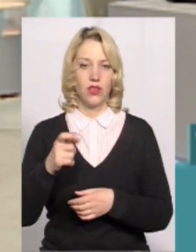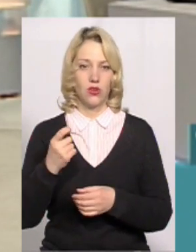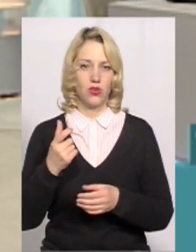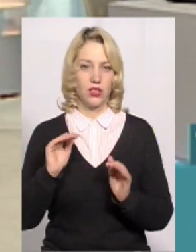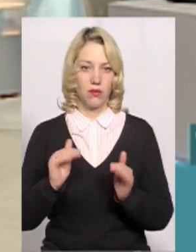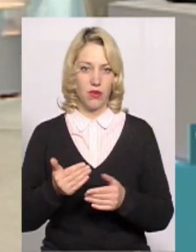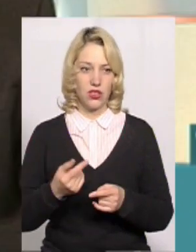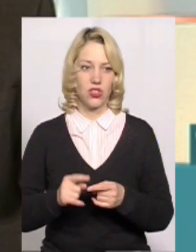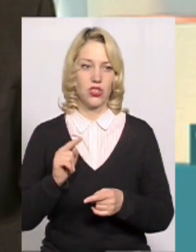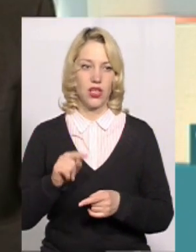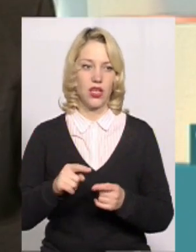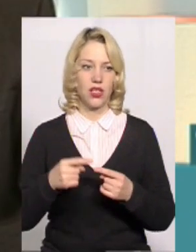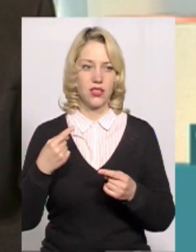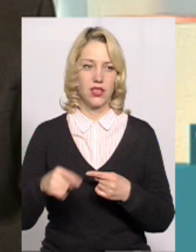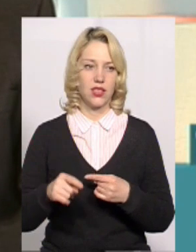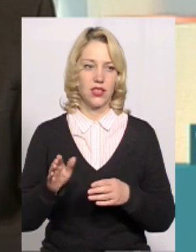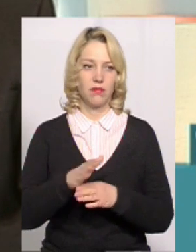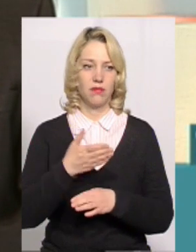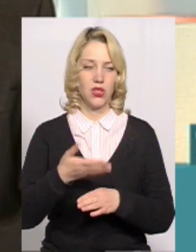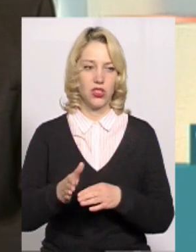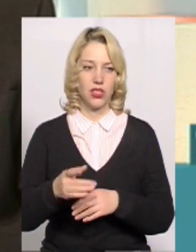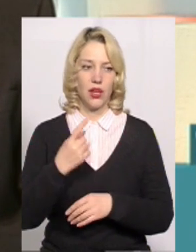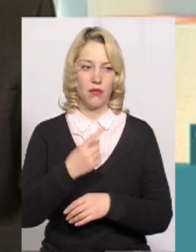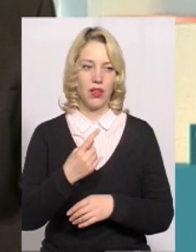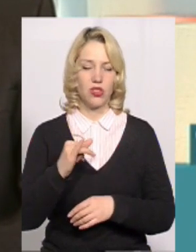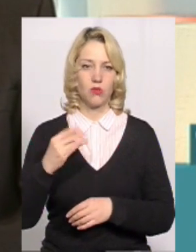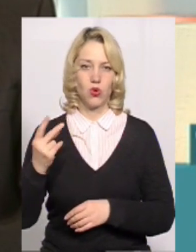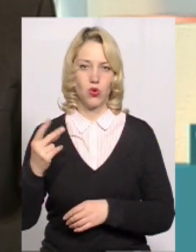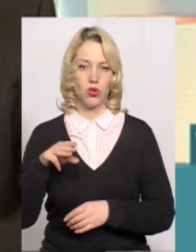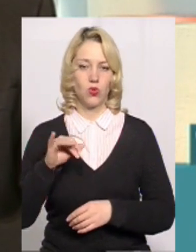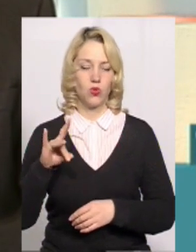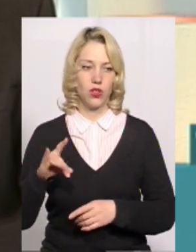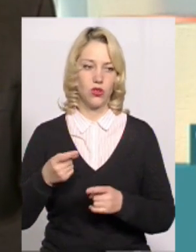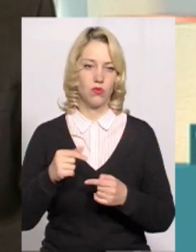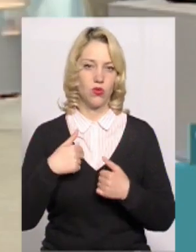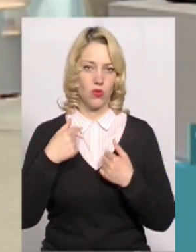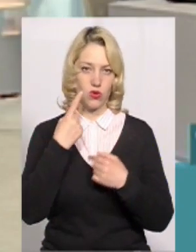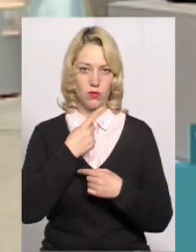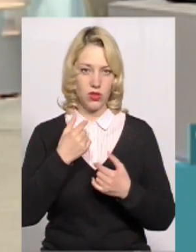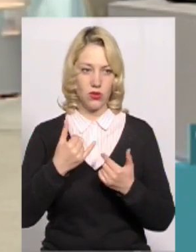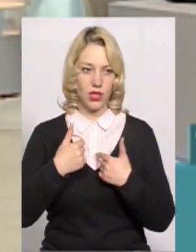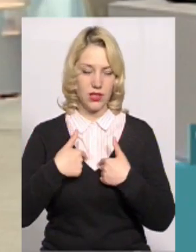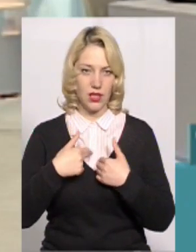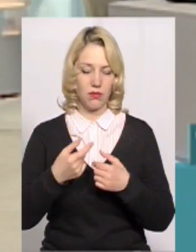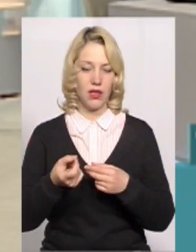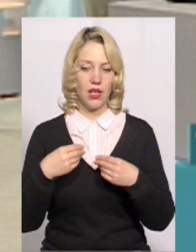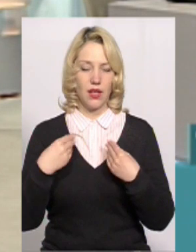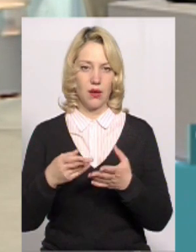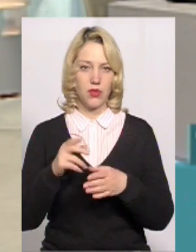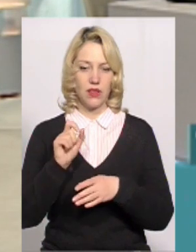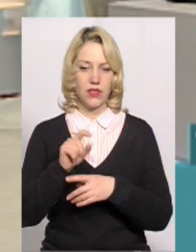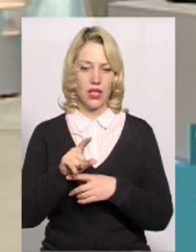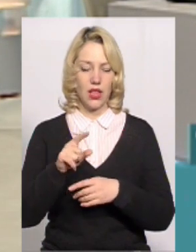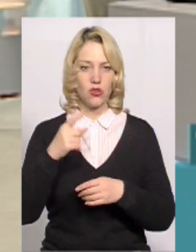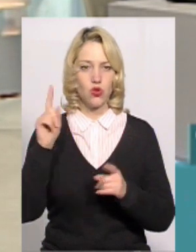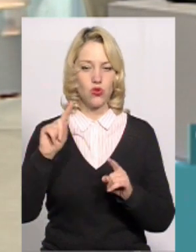трошечки менше. Різниця між першим і другим туром. Тому особисто для себе я поставила задачу все ж